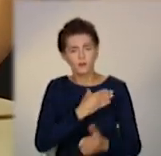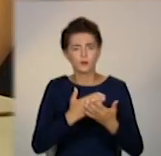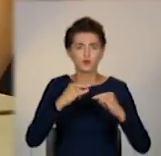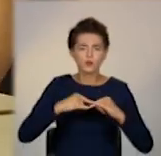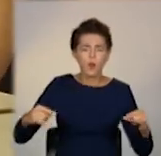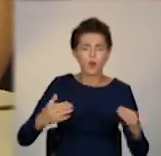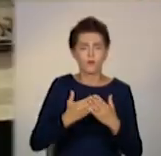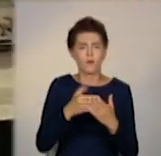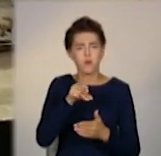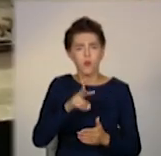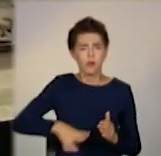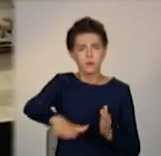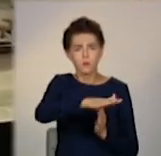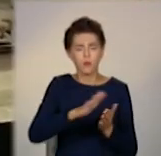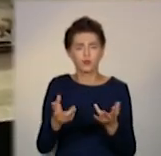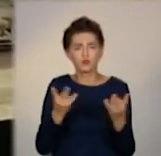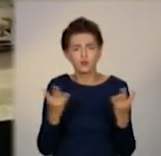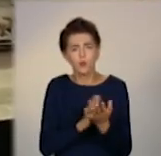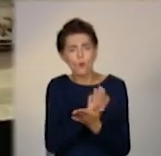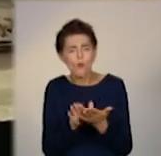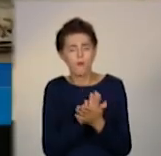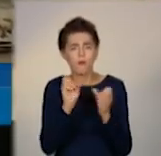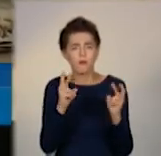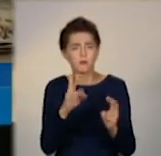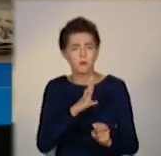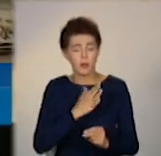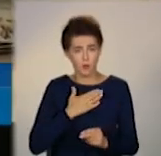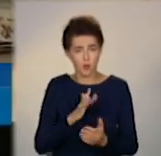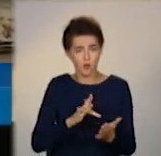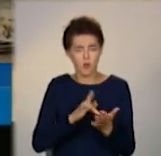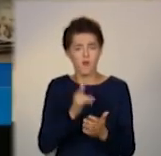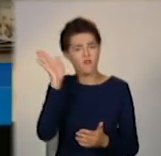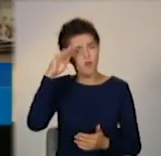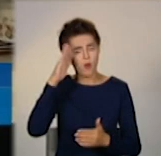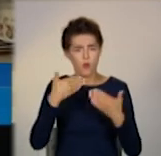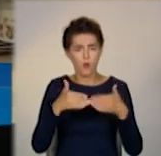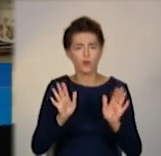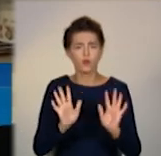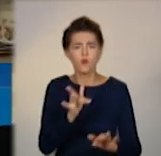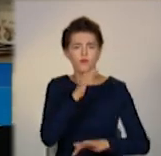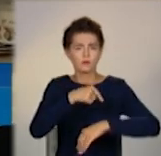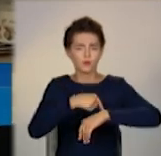підлогу. В нашому місті подають воду по годинам. Але в нас,